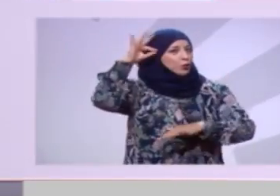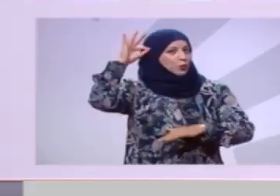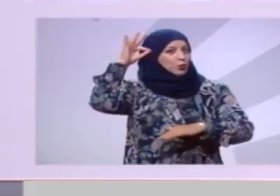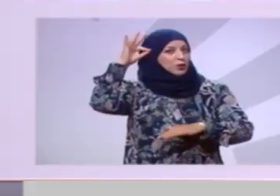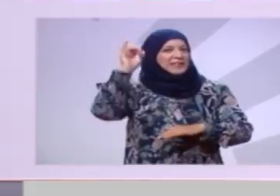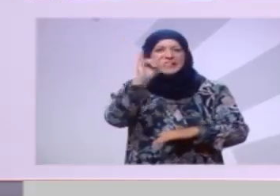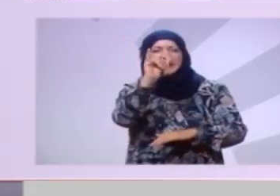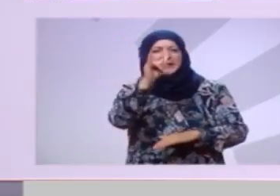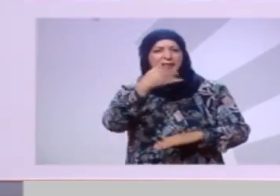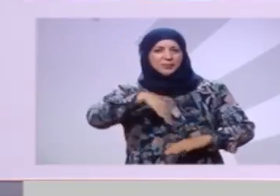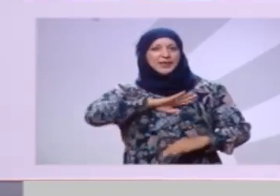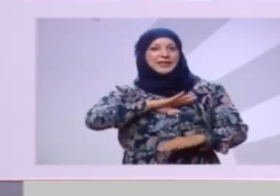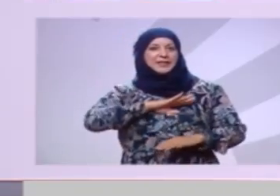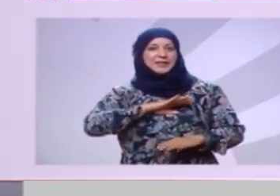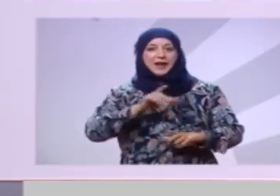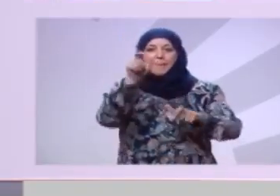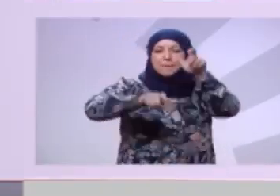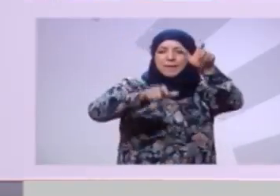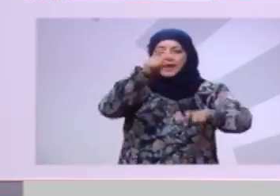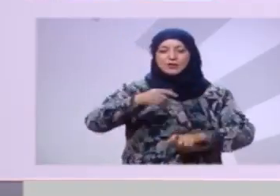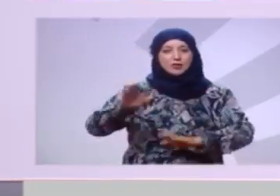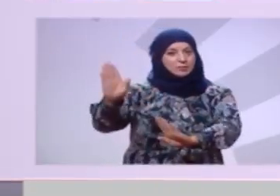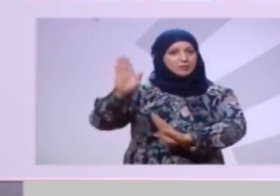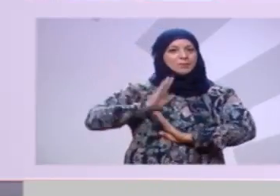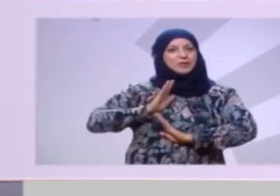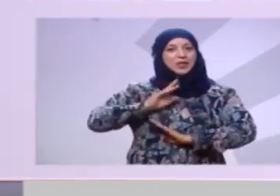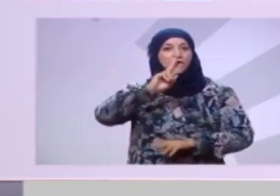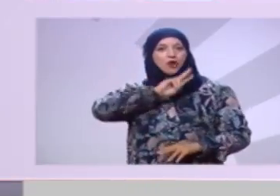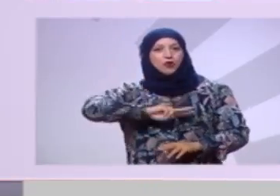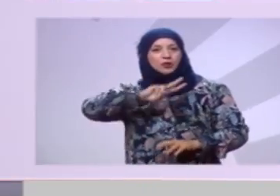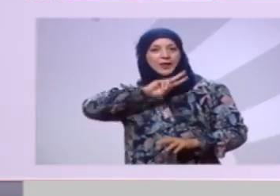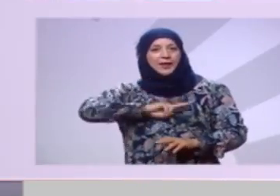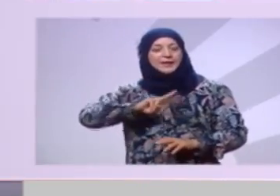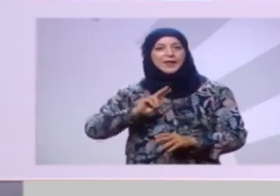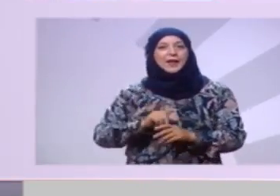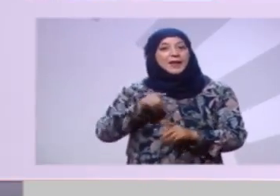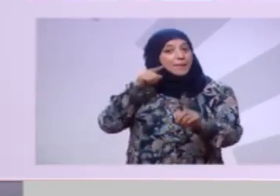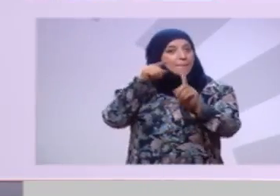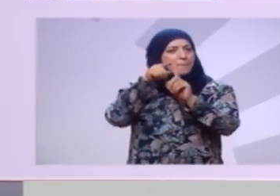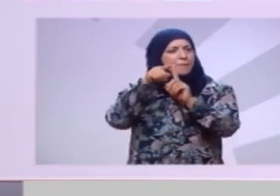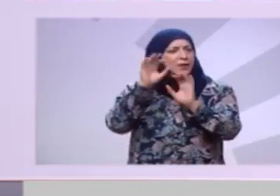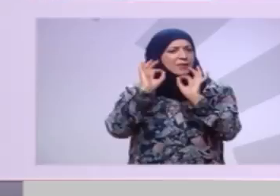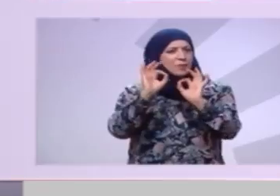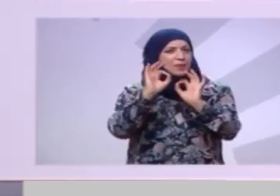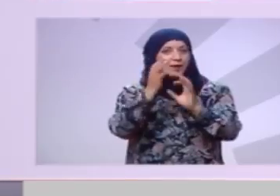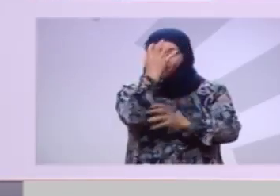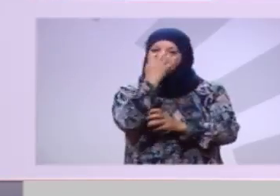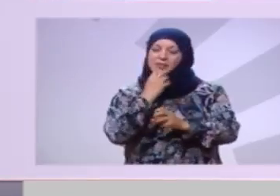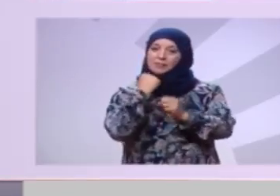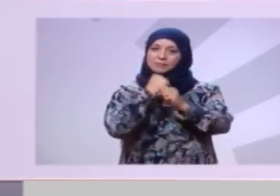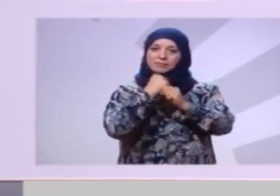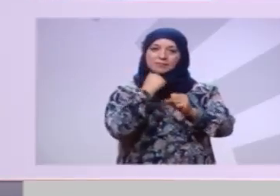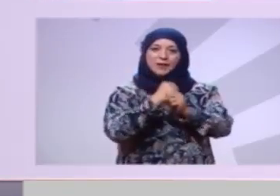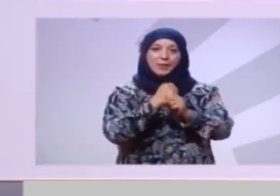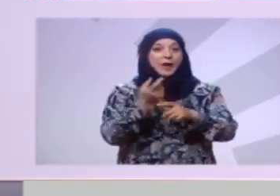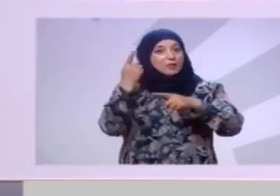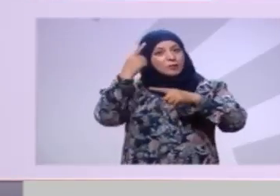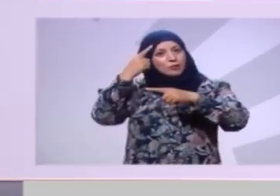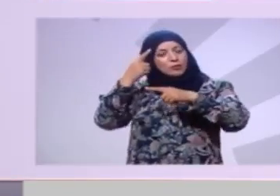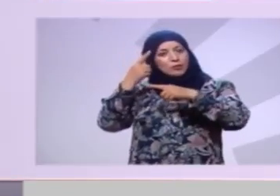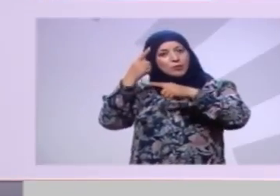ضباط سامونة متقاعدون من مؤسسة الدفاع الوطني مبادئنا الانضباط والالتزام